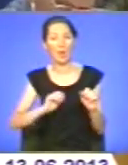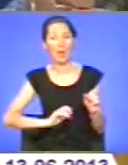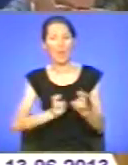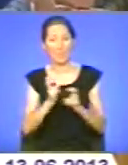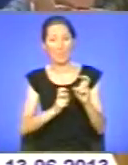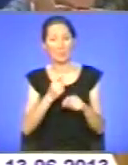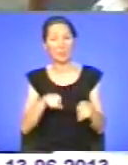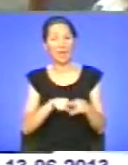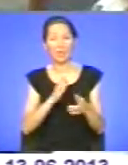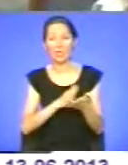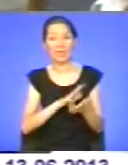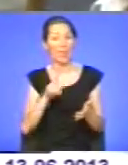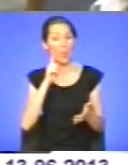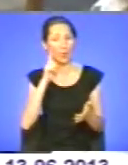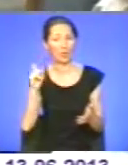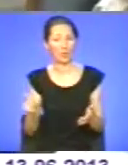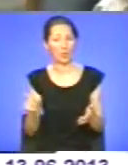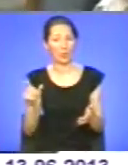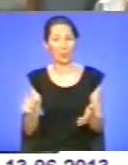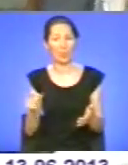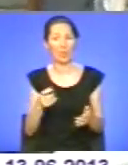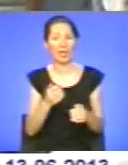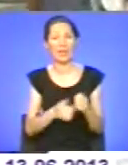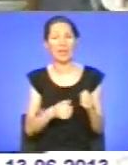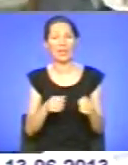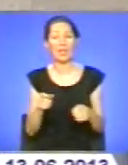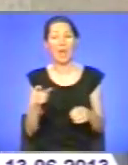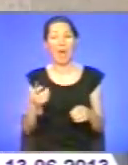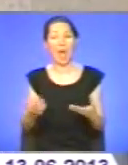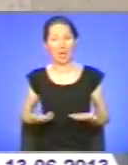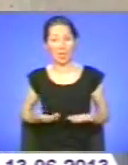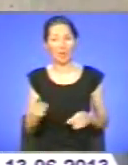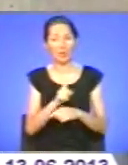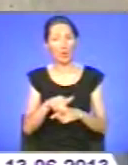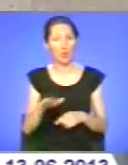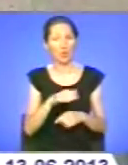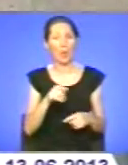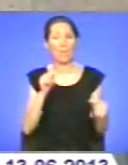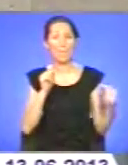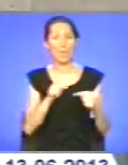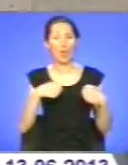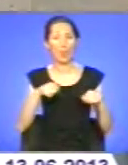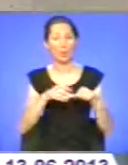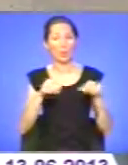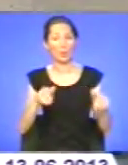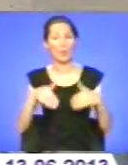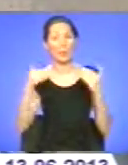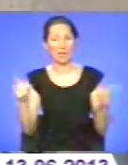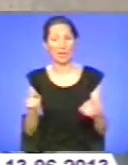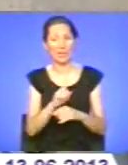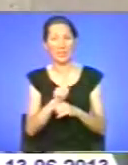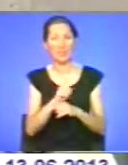До речі, серед жителів Тернопільщини противників продажу землі більше. Тернопільський землевласник є в цілому